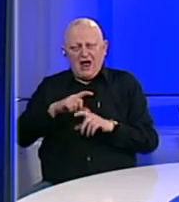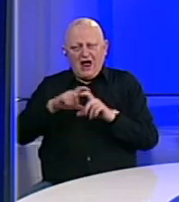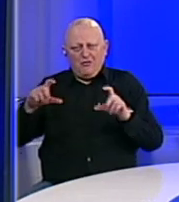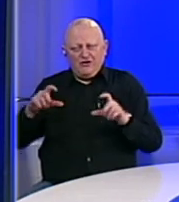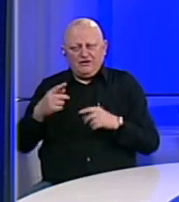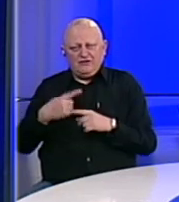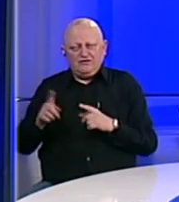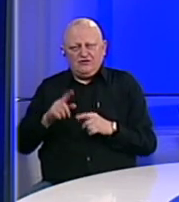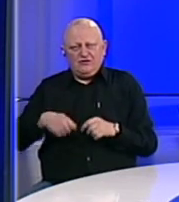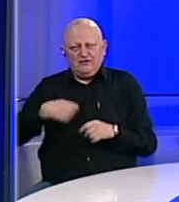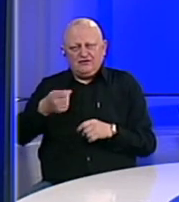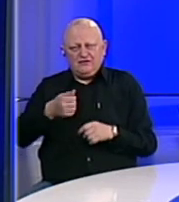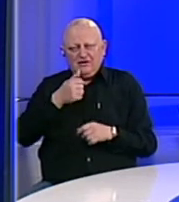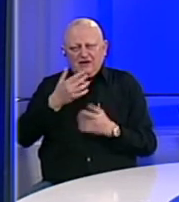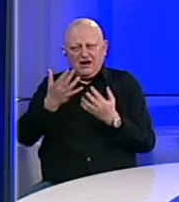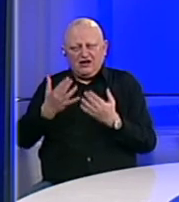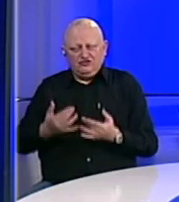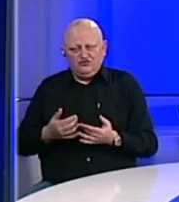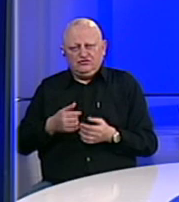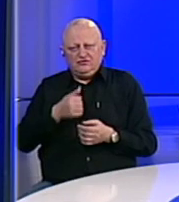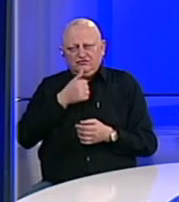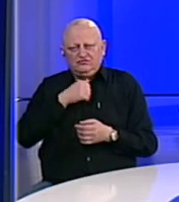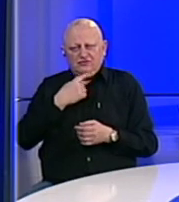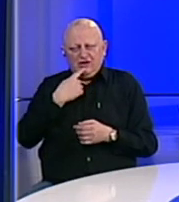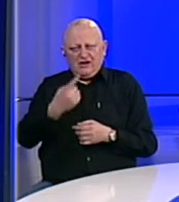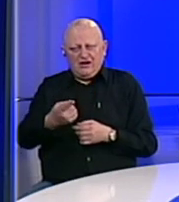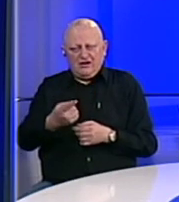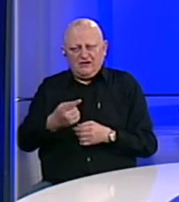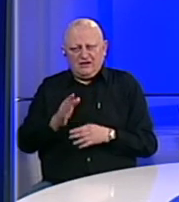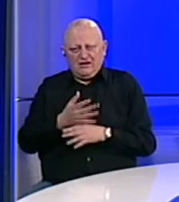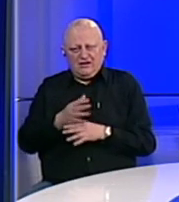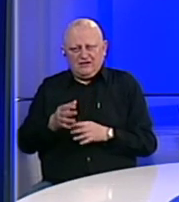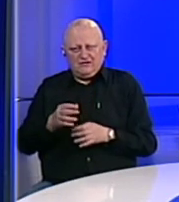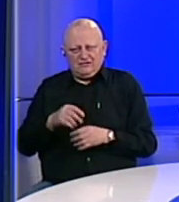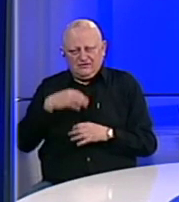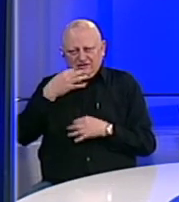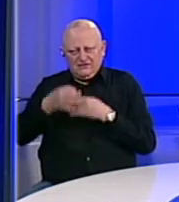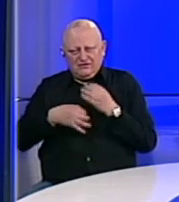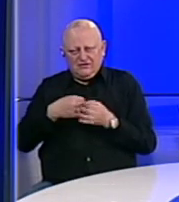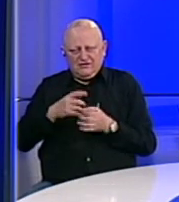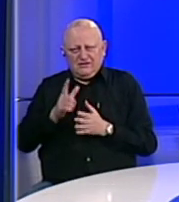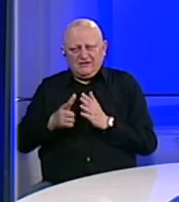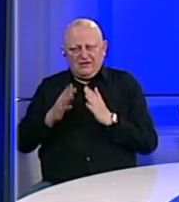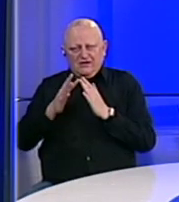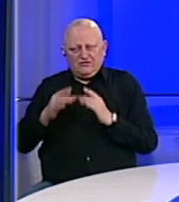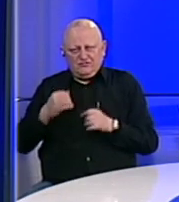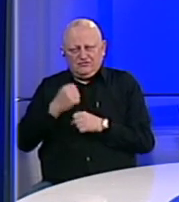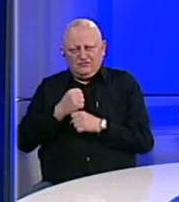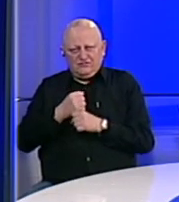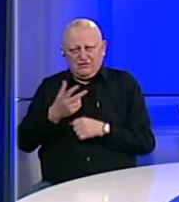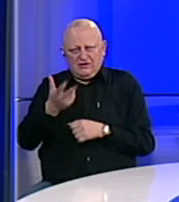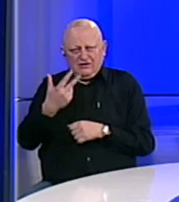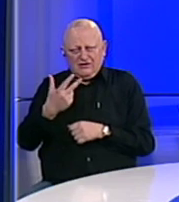Zbog neizdavanja fiskalnog računa saopćio je entitetski inspektorat. Tokom vikenda obavili su